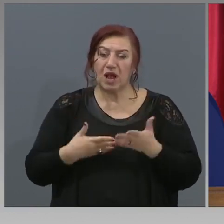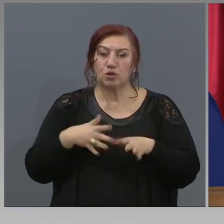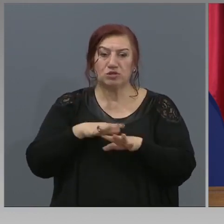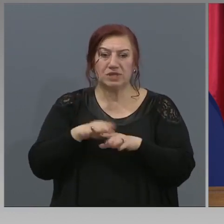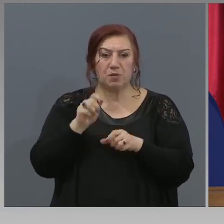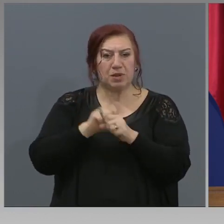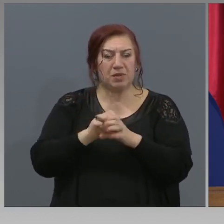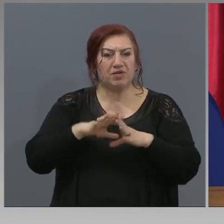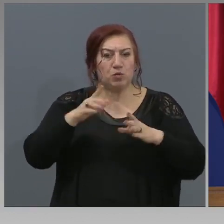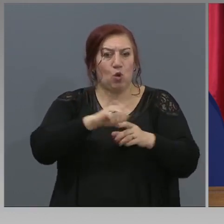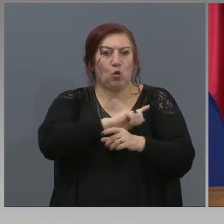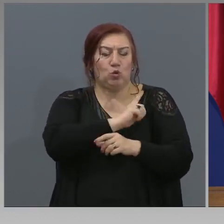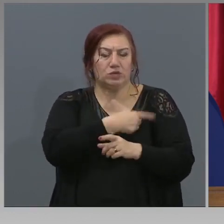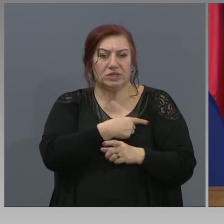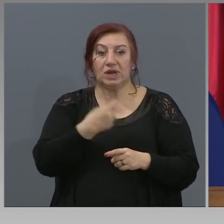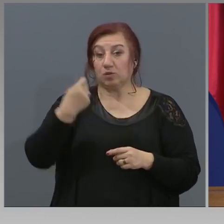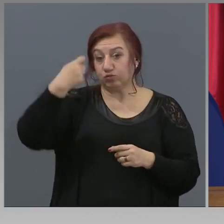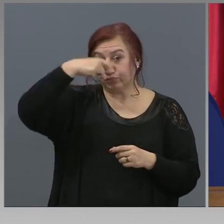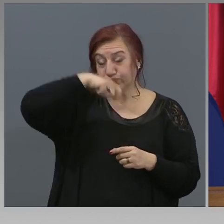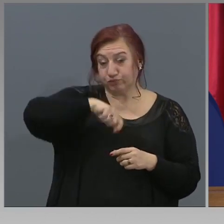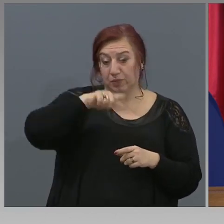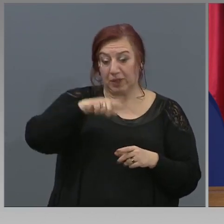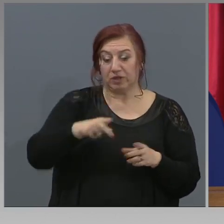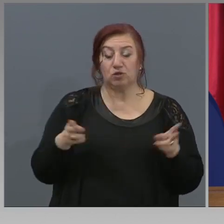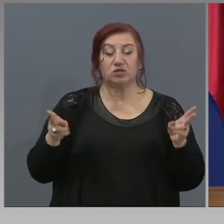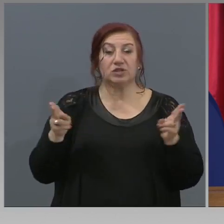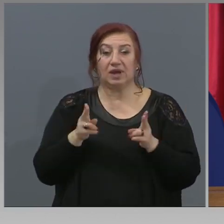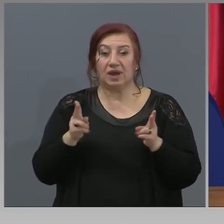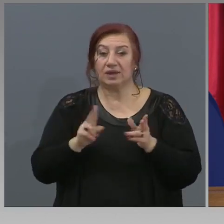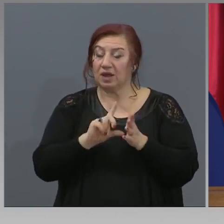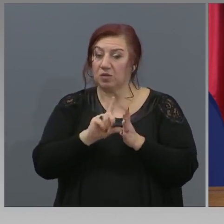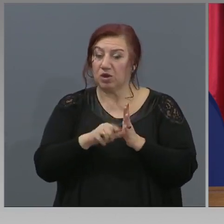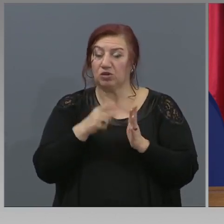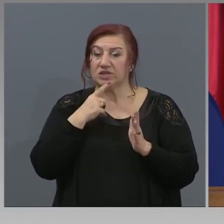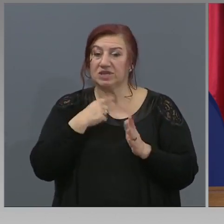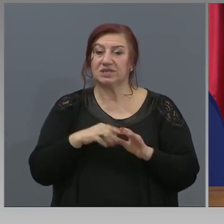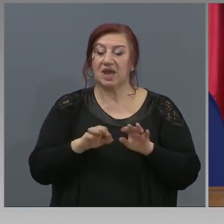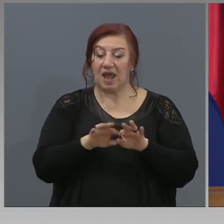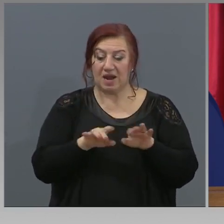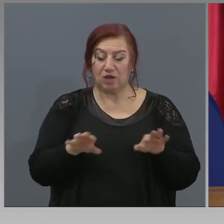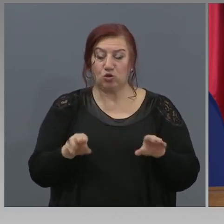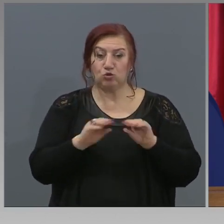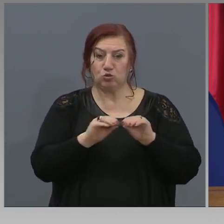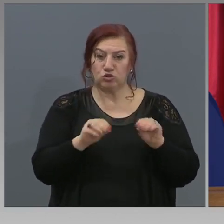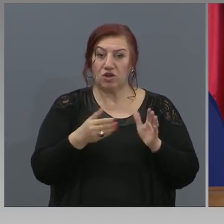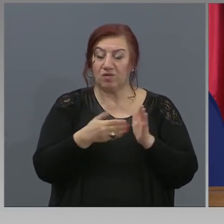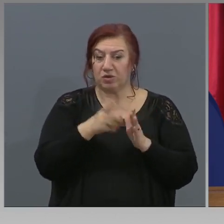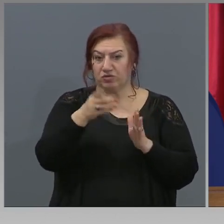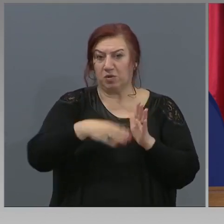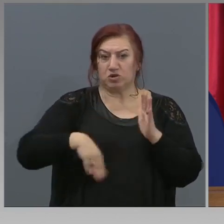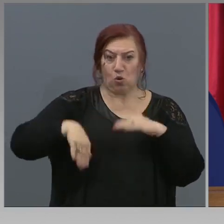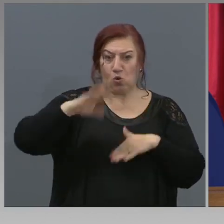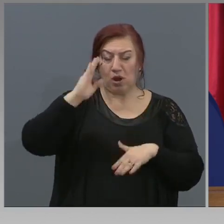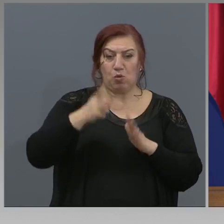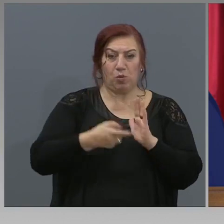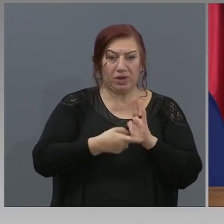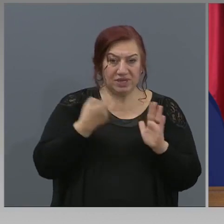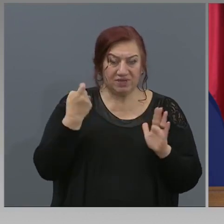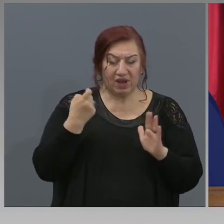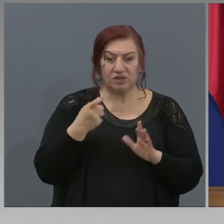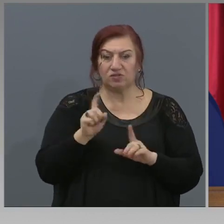усилия, справи се в този кратък период с електронното обучение. Въпреки, че беше голямо предизвикателство, нямаше време